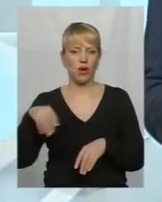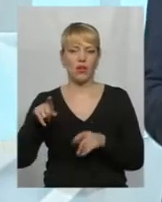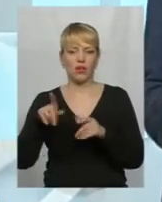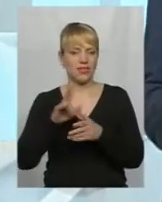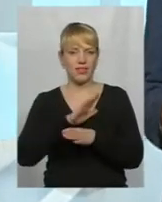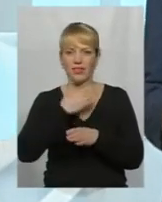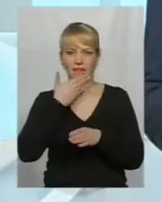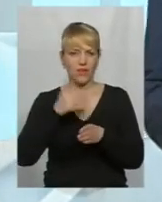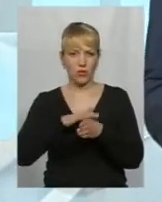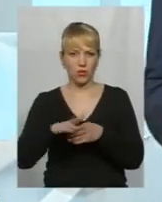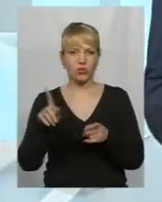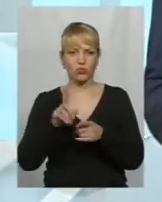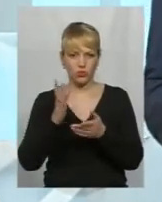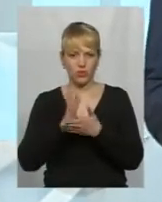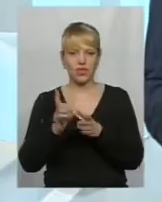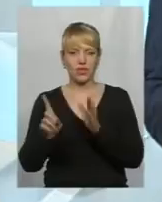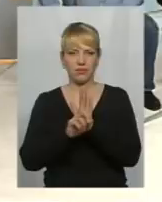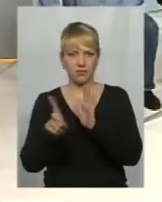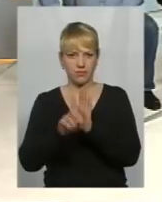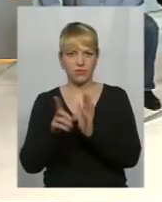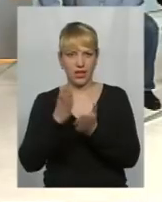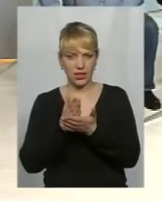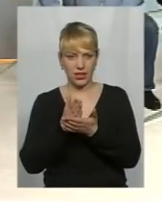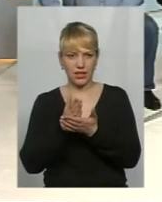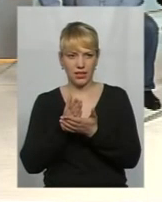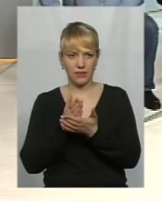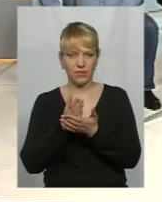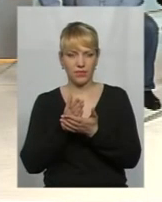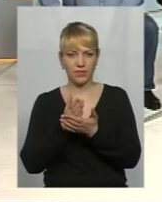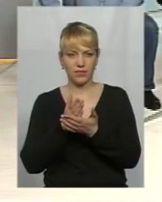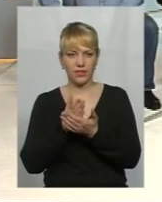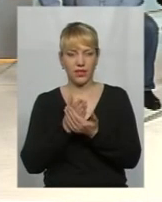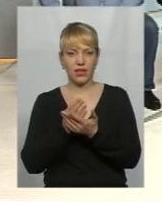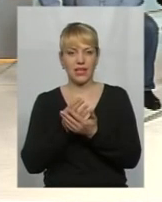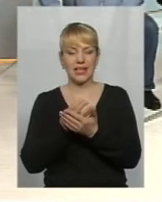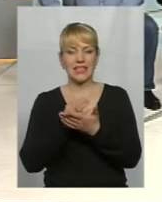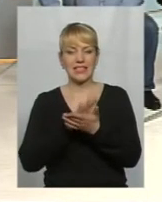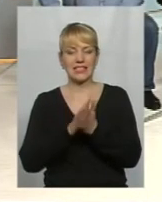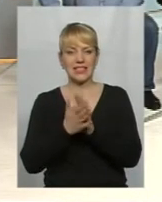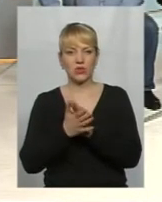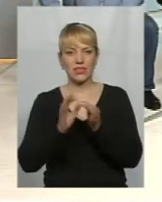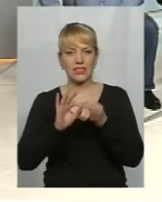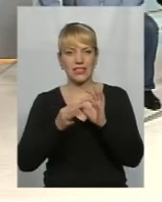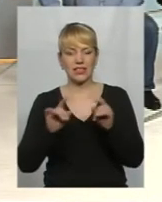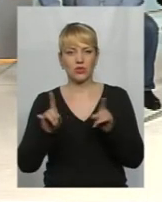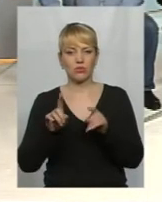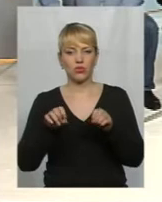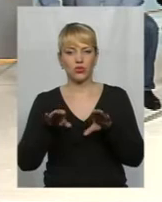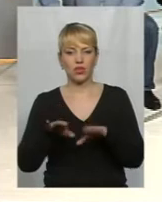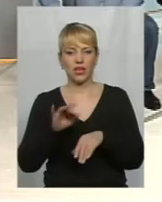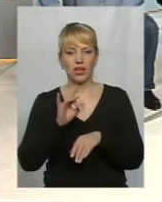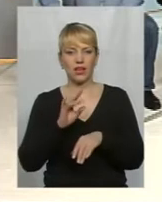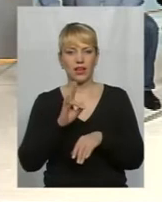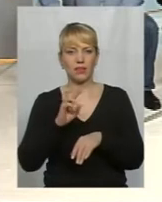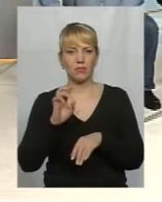сполучення є закупованою територією? Якщо ви там. Ситуація дуже споказна, що рішення РНБО,